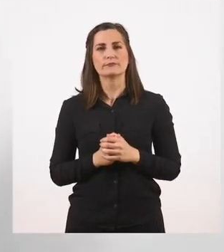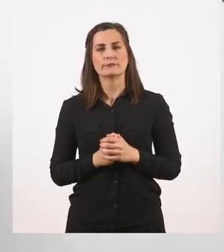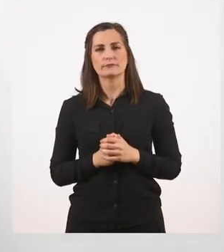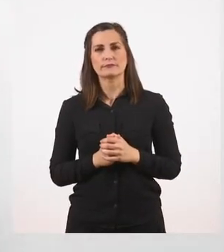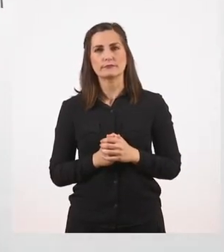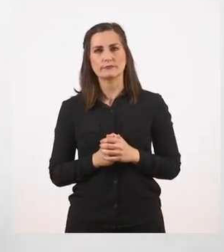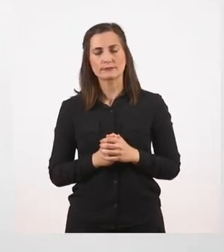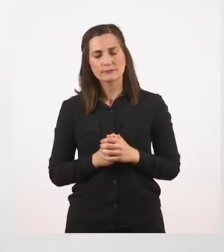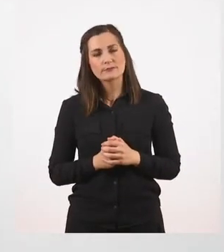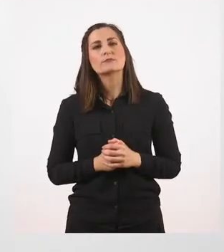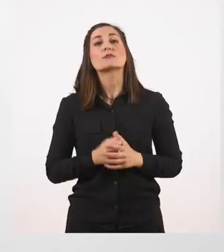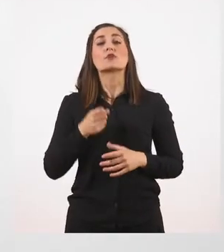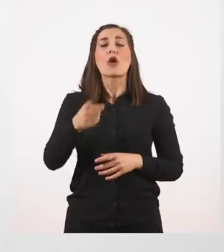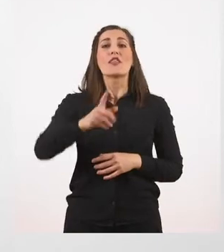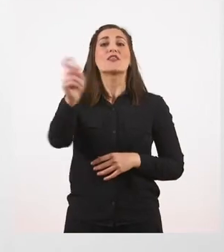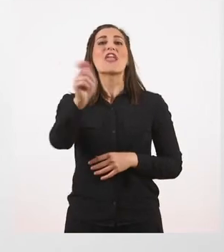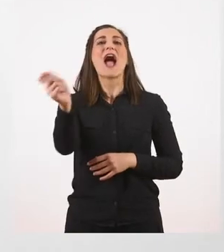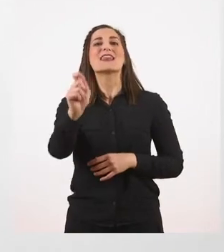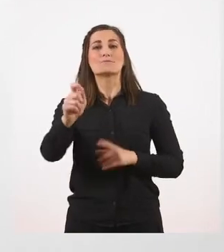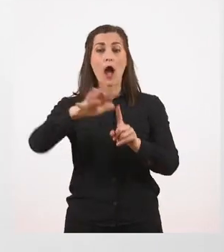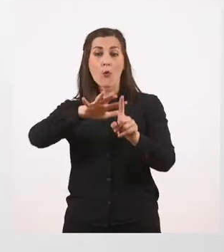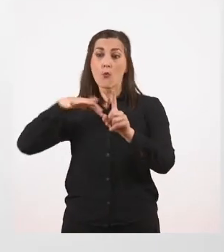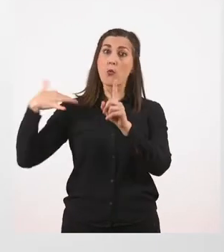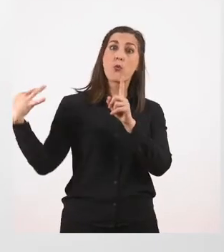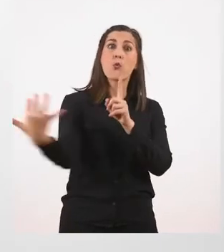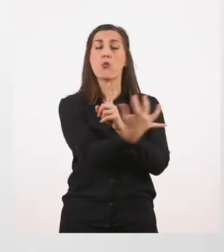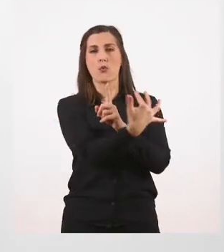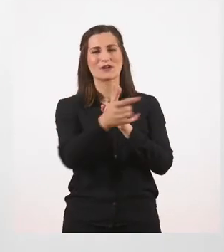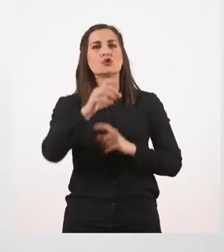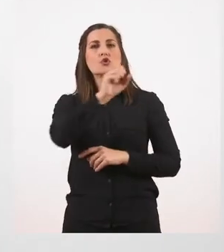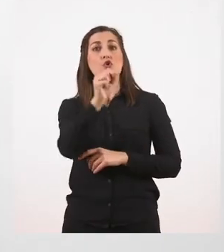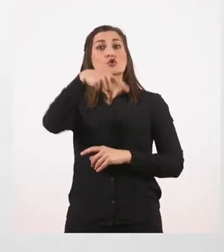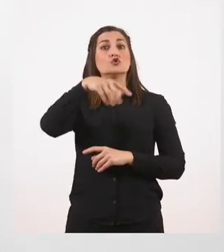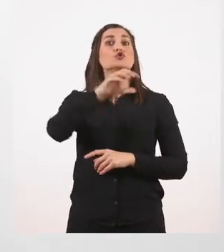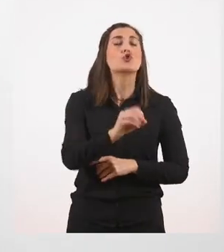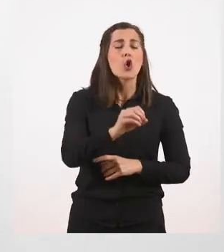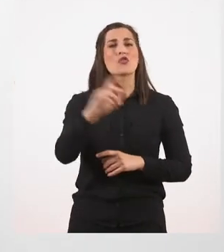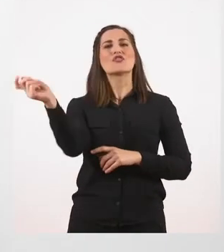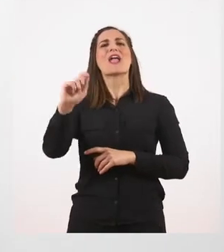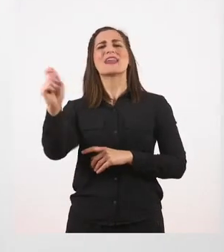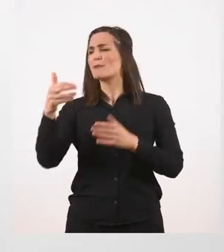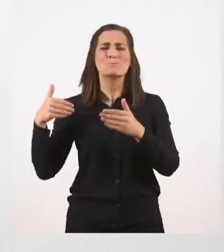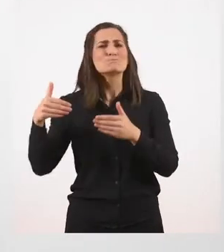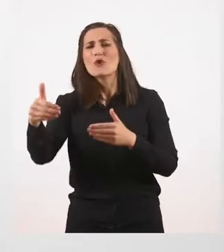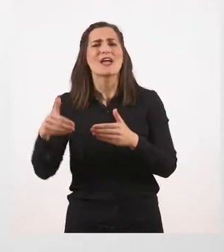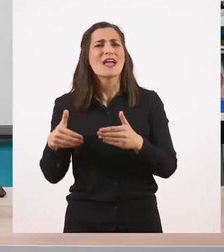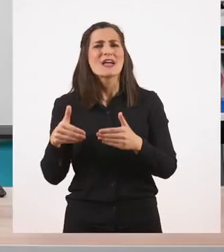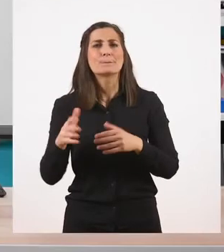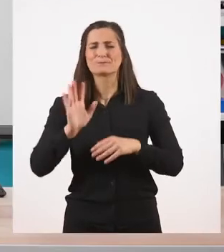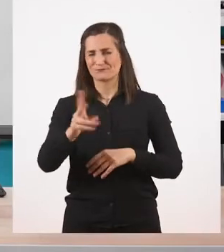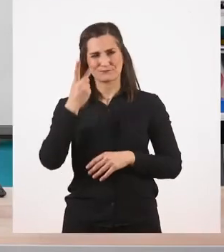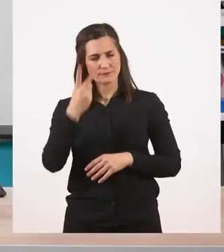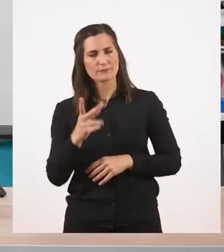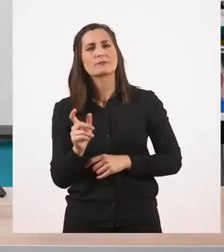Στο διάλειμμα μαζευτήκαμε όλοι γύρω του. Στο διάλειμμα. Πότε στο διάλειμμα. Εδώ βλέπουμε ένα